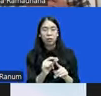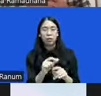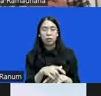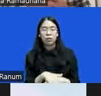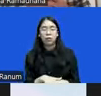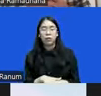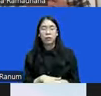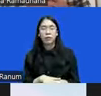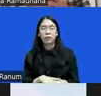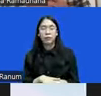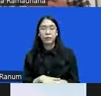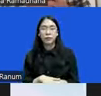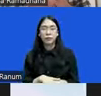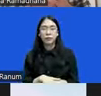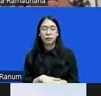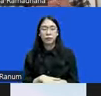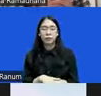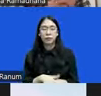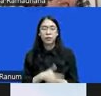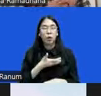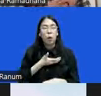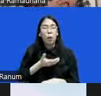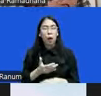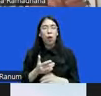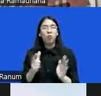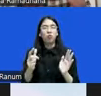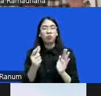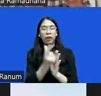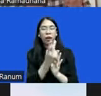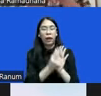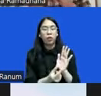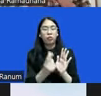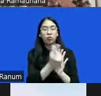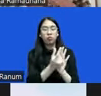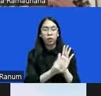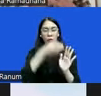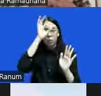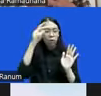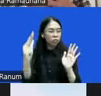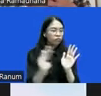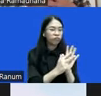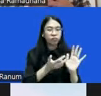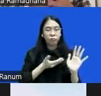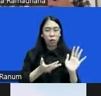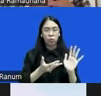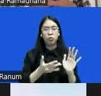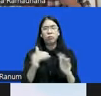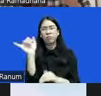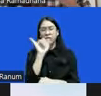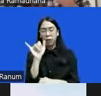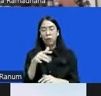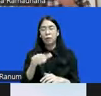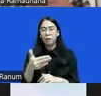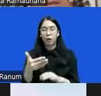berkeinginan mengundangkan RUU Polri. Kejadian yang sama persis terjadi pada tahun